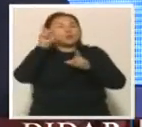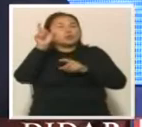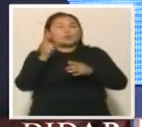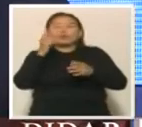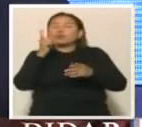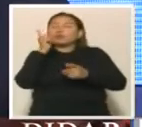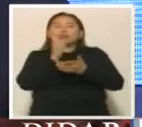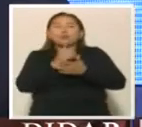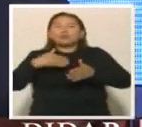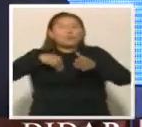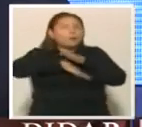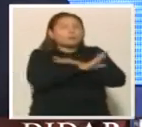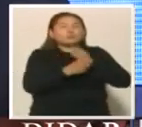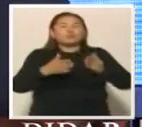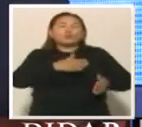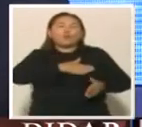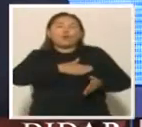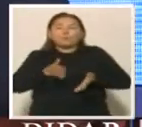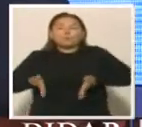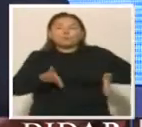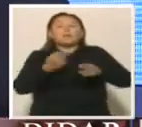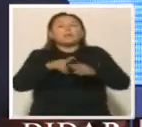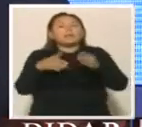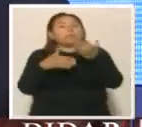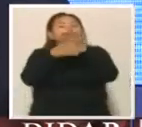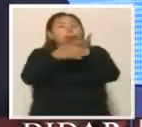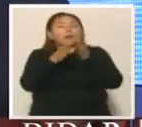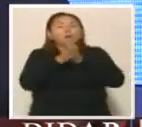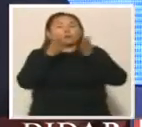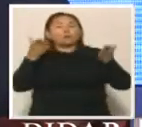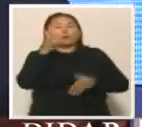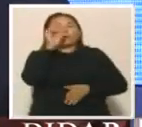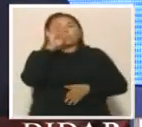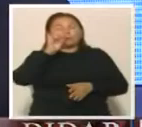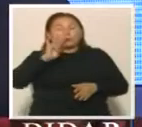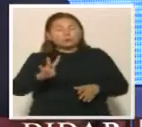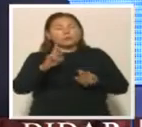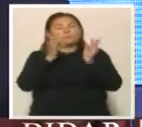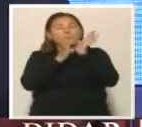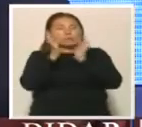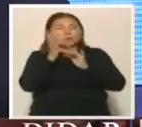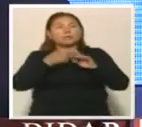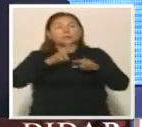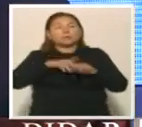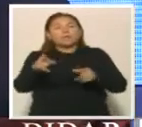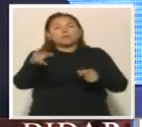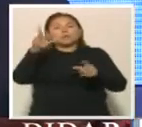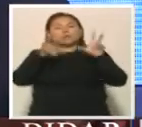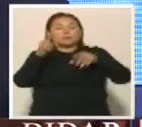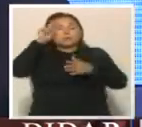уходить с духовного пути, и в этом ему помощник Куран, который всегда призывает к чтению, то есть к знаниям, а знание – это ключ к успеху.